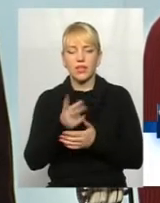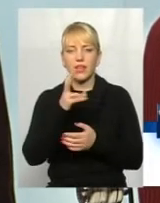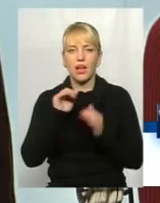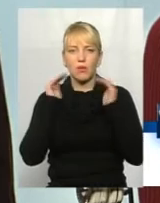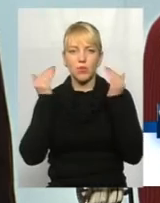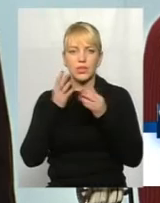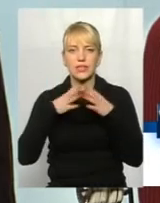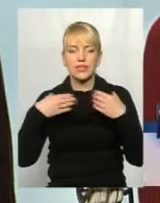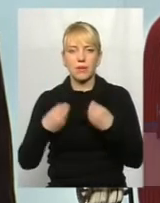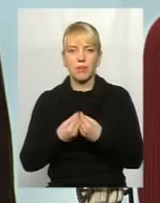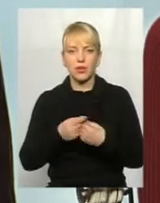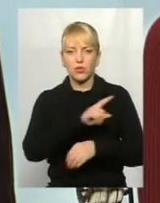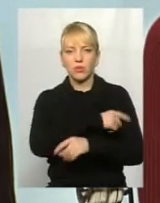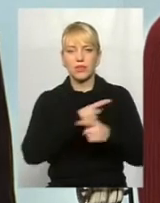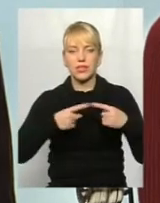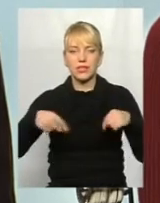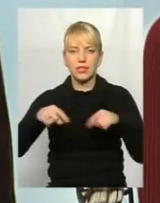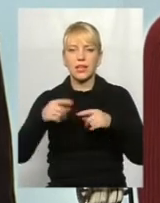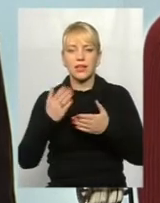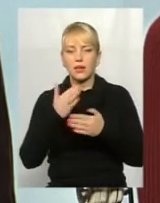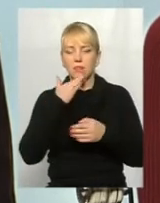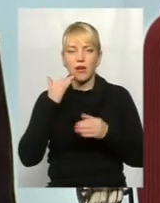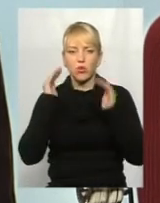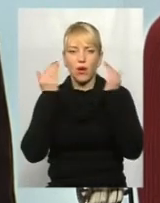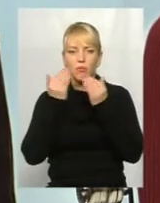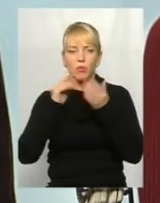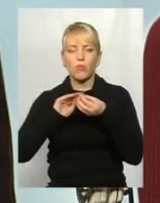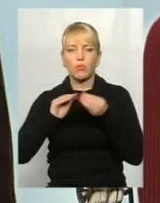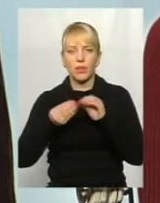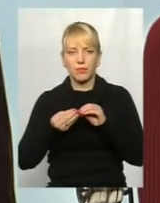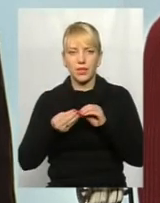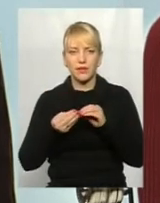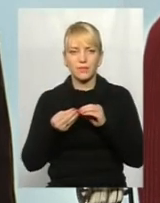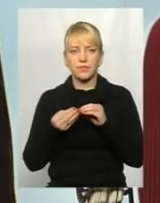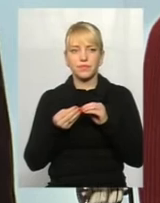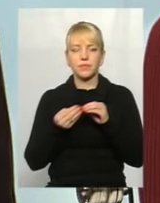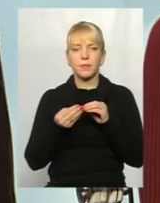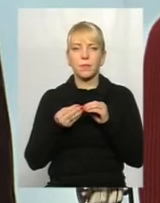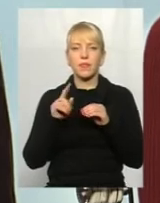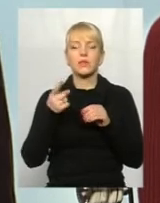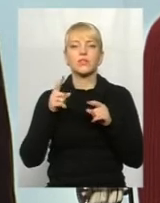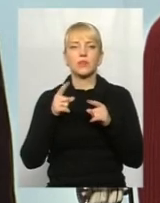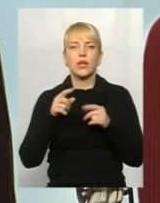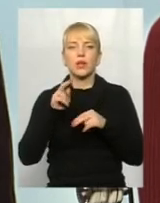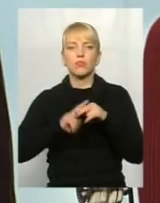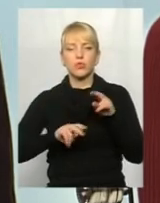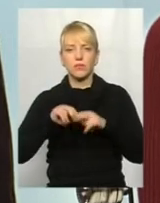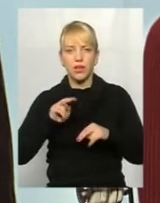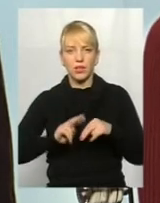дуже багато є таких амбулаторій проблемних в плані саме і будівельних там